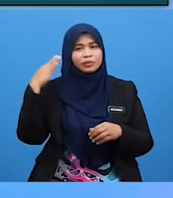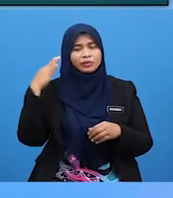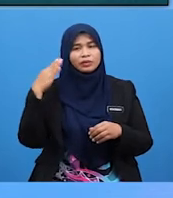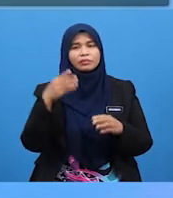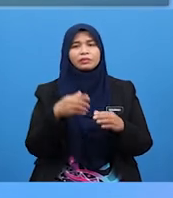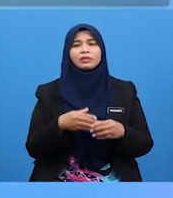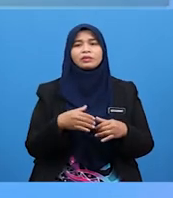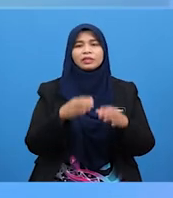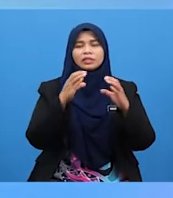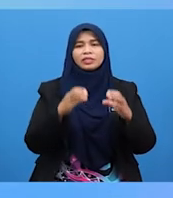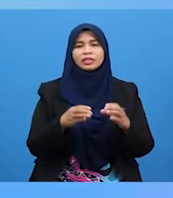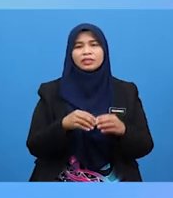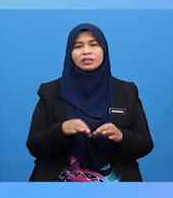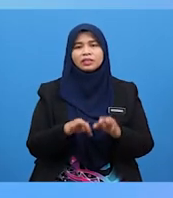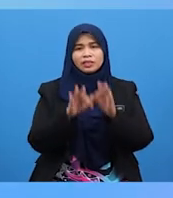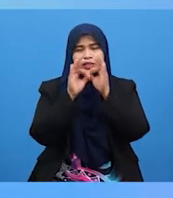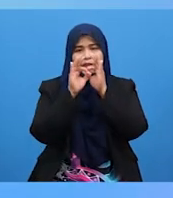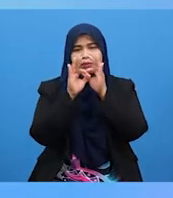cara tiupan?